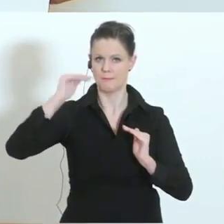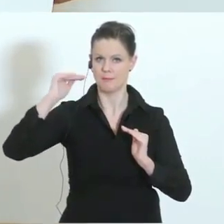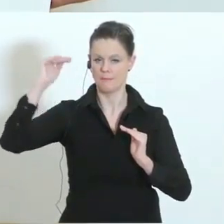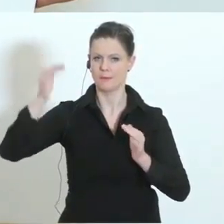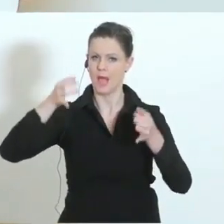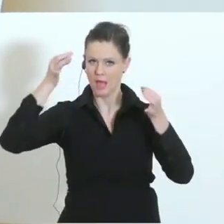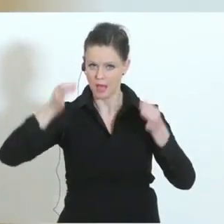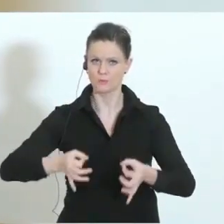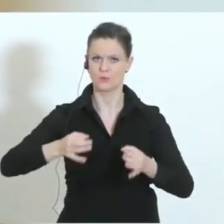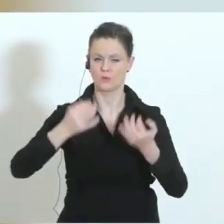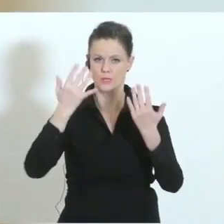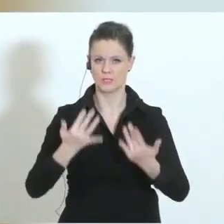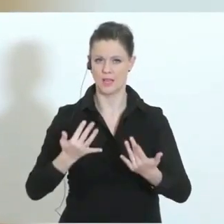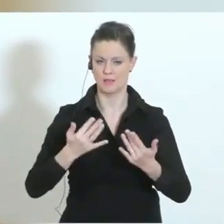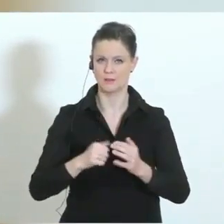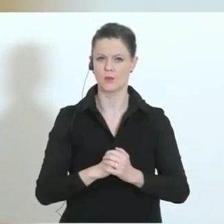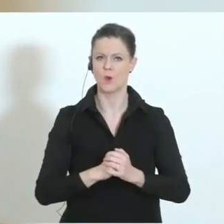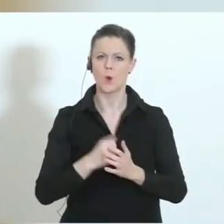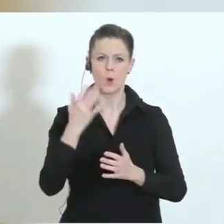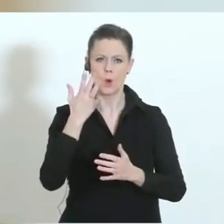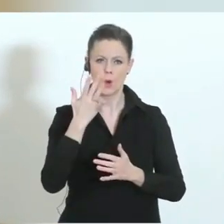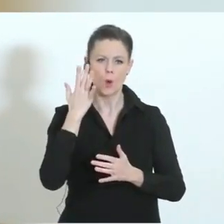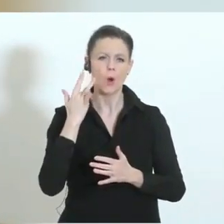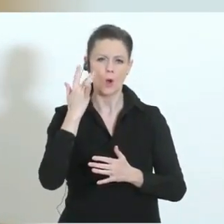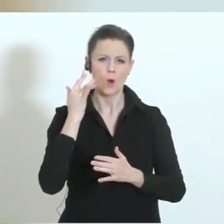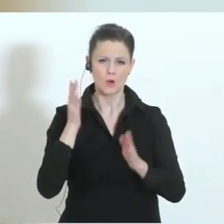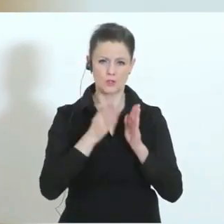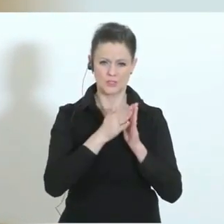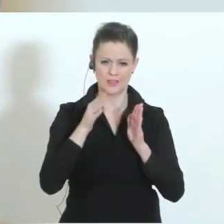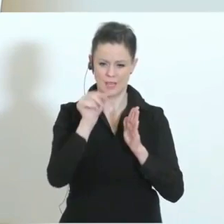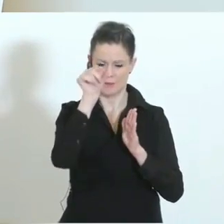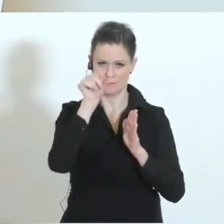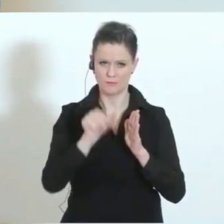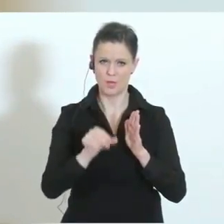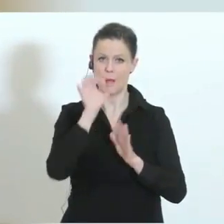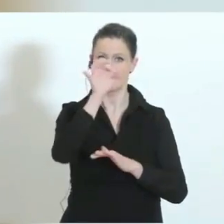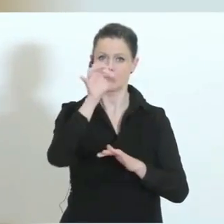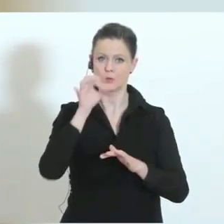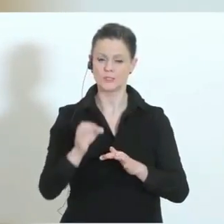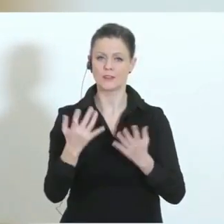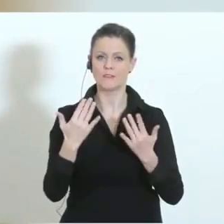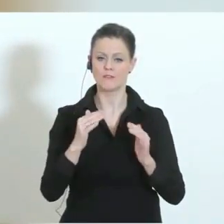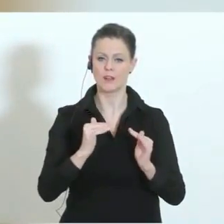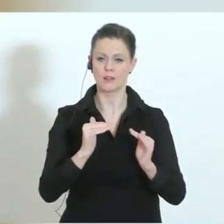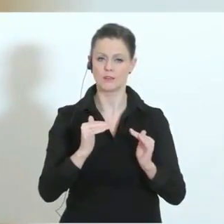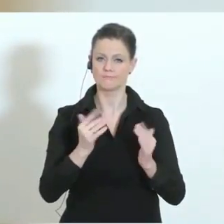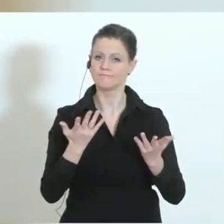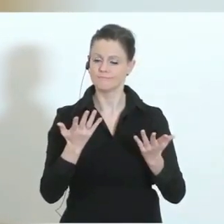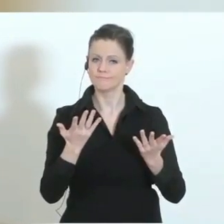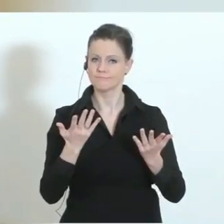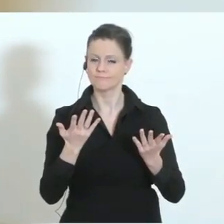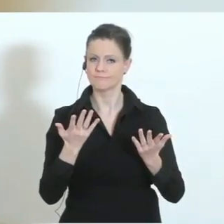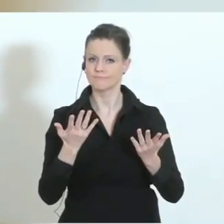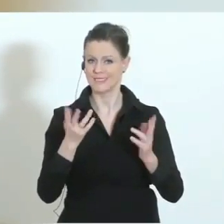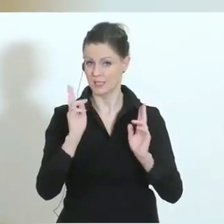Zahlen da ist. Und Sie sehen mit den orangenen Balken daneben die prozentuellen Zuwächse. Und Sie sehen dabei,